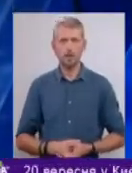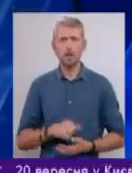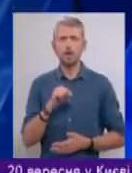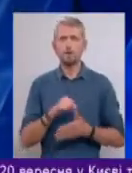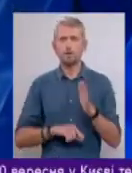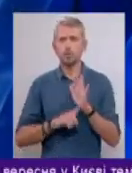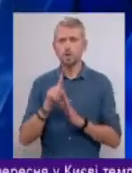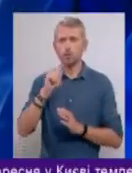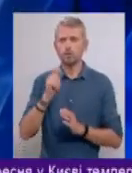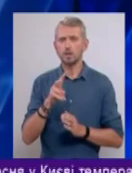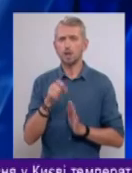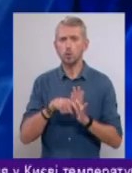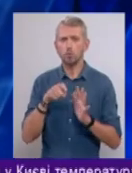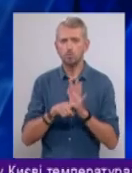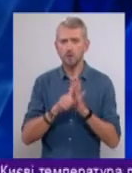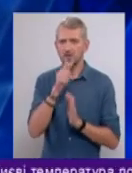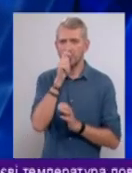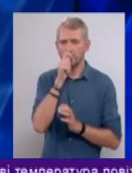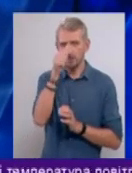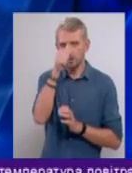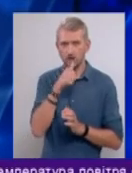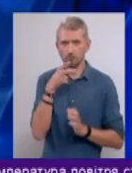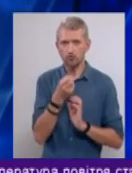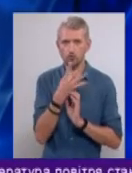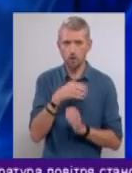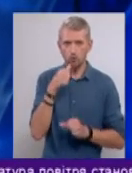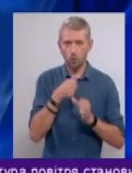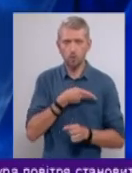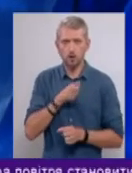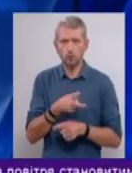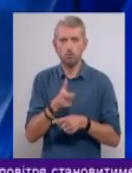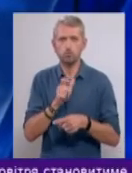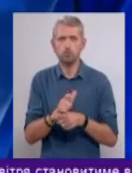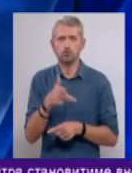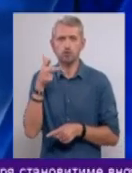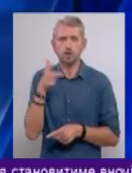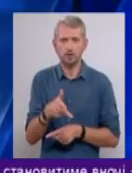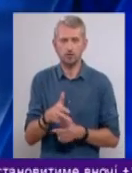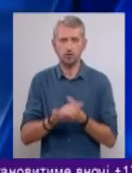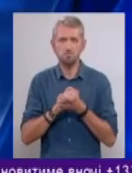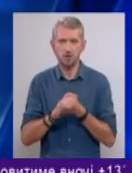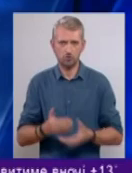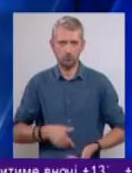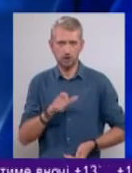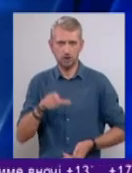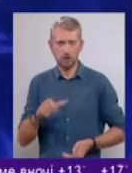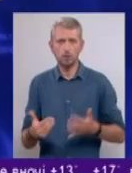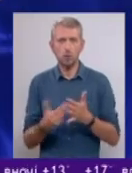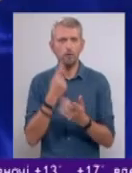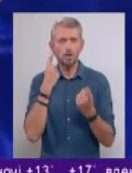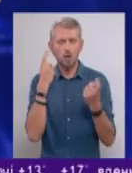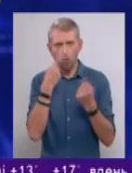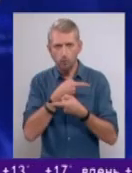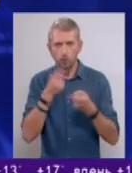І від початку війни на Донбасі з квітня 2014-го загинуло більш як три тисячі мирних жителів. Нові дані